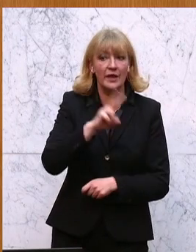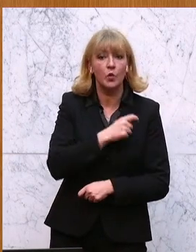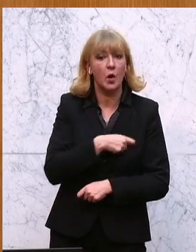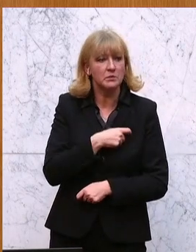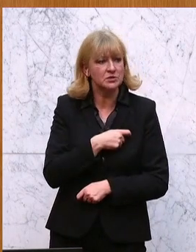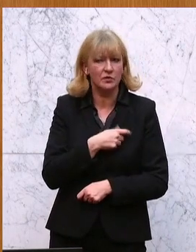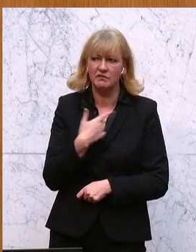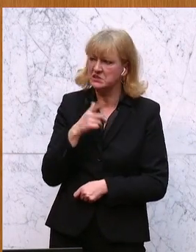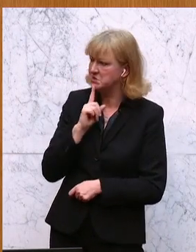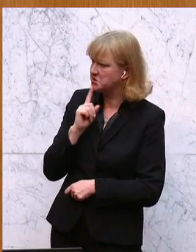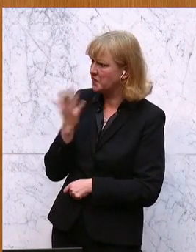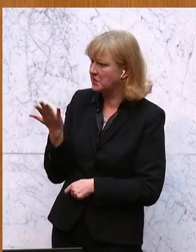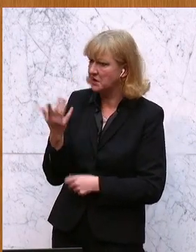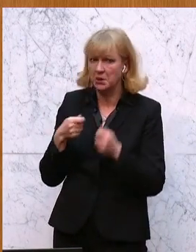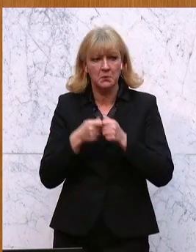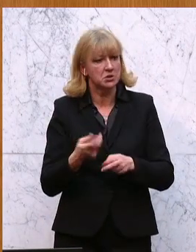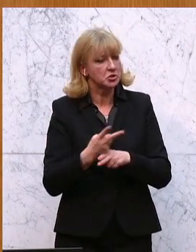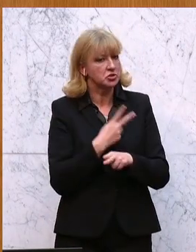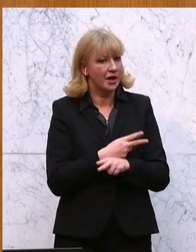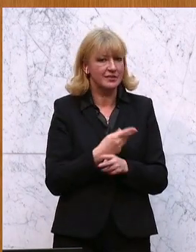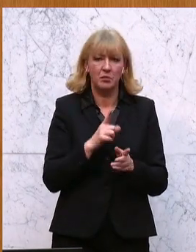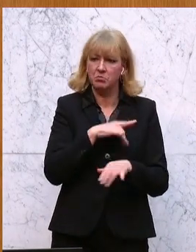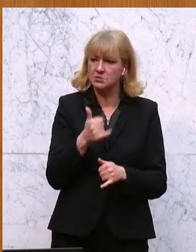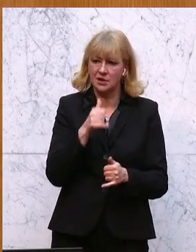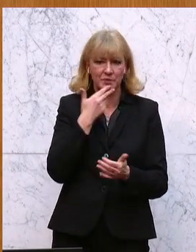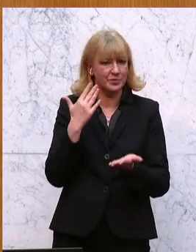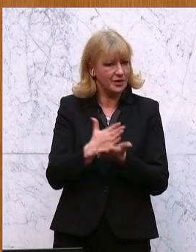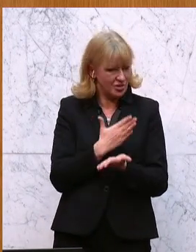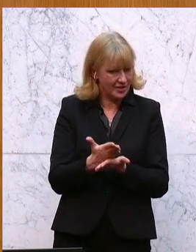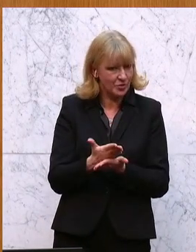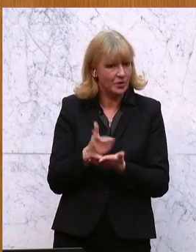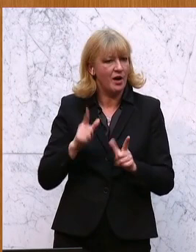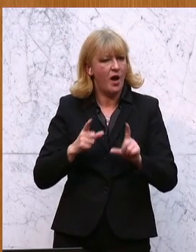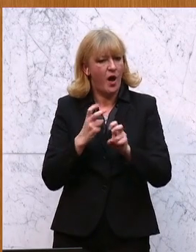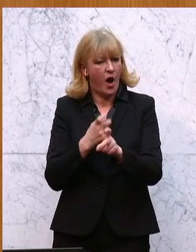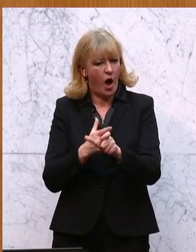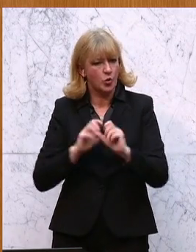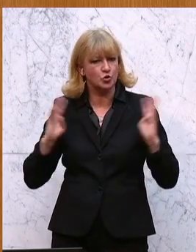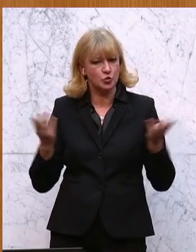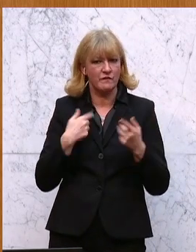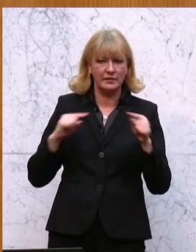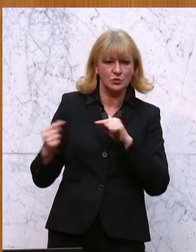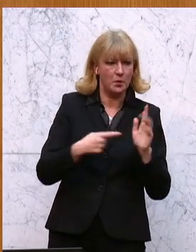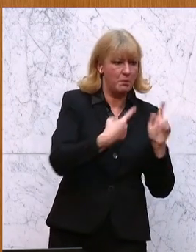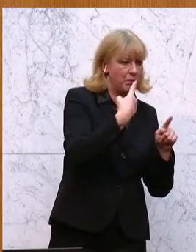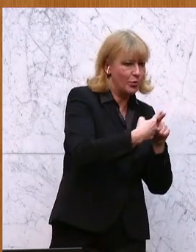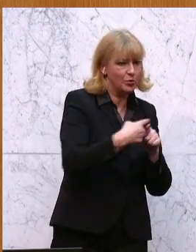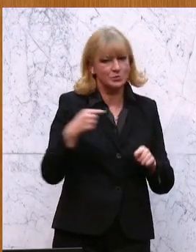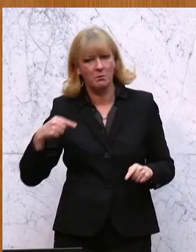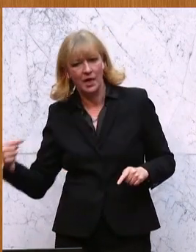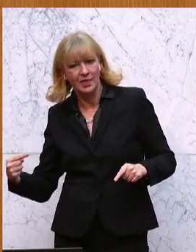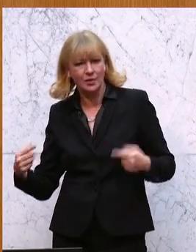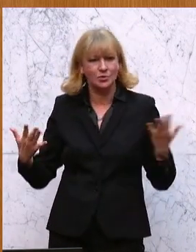waren ein bisschen unzureichend und die Mitgliedstaaten haben jetzt noch nicht entschieden. Und wir haben im Ausschuss sehr viel diskutierte Vor- und Nachteile der verschiedenen Zeiten.